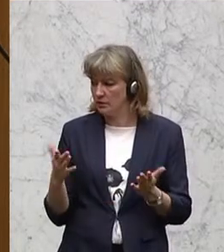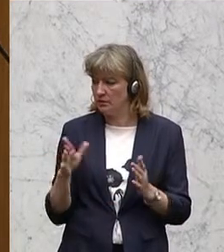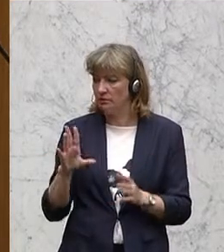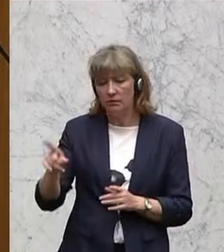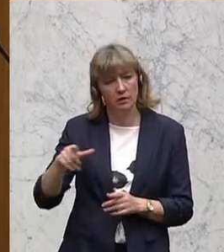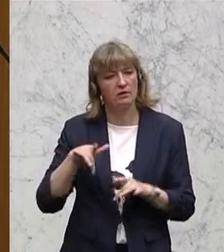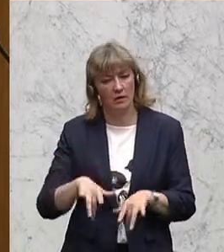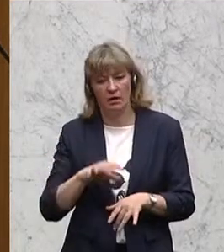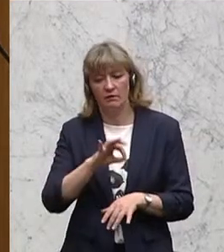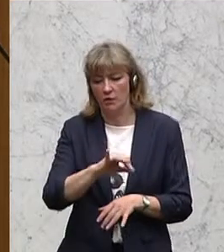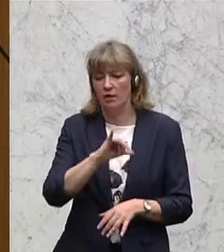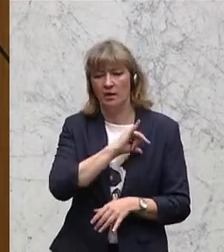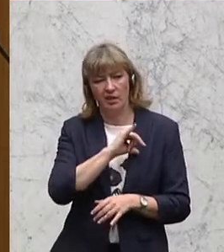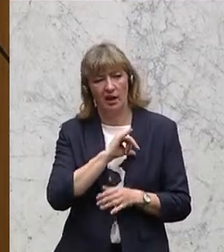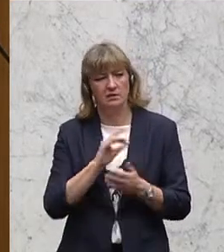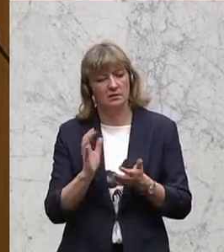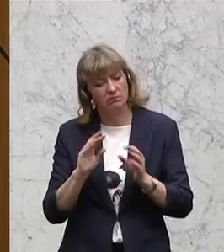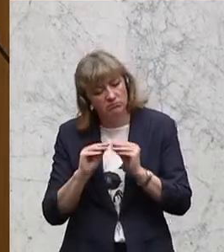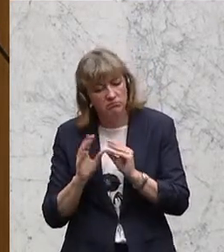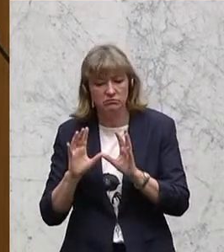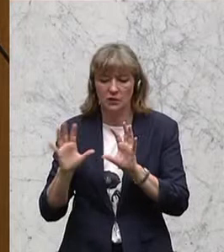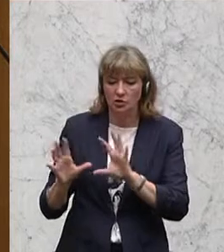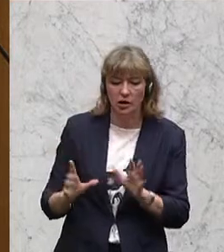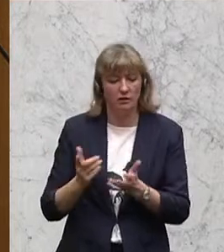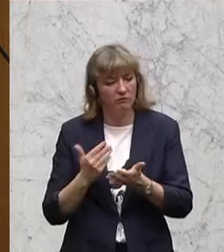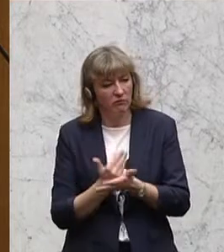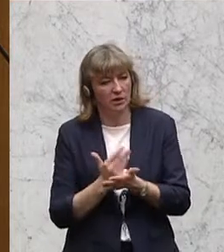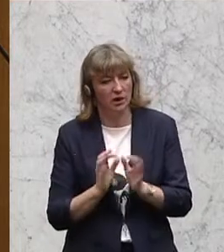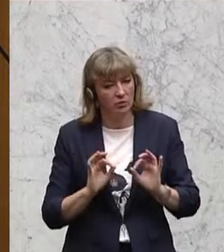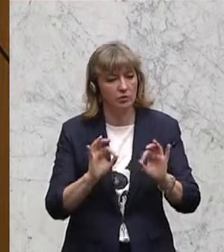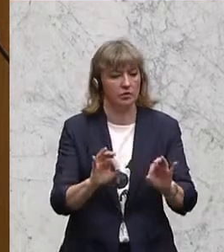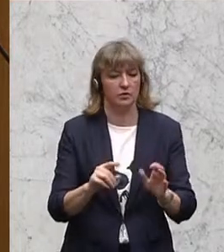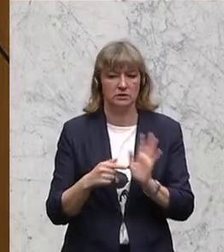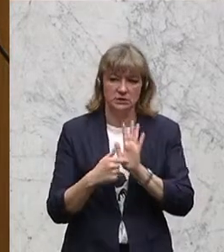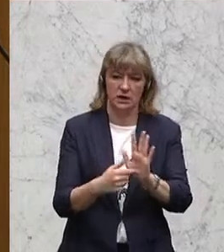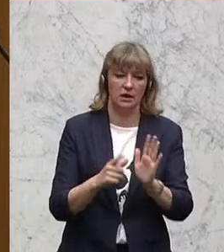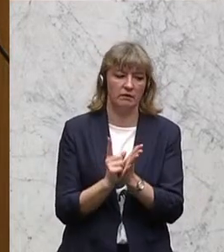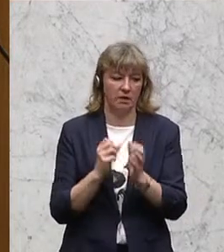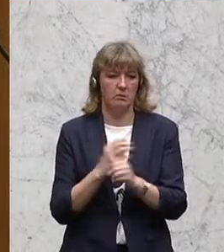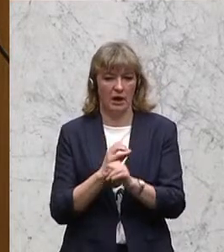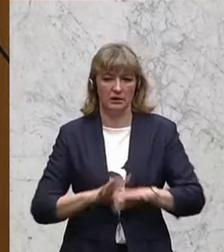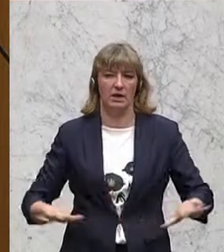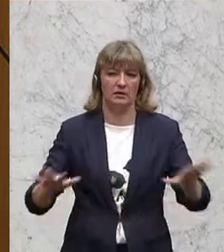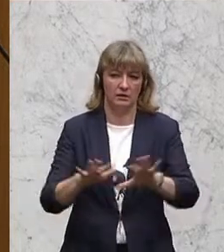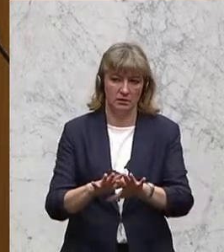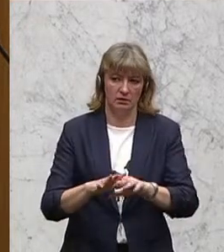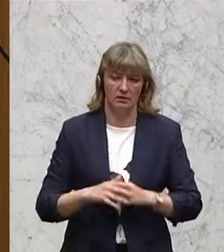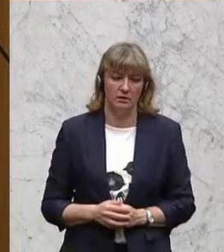mitgestalten und dann auch in den Medien Ausdruck finden. Das ist eine